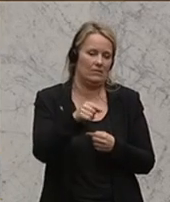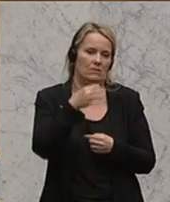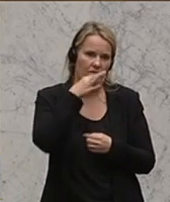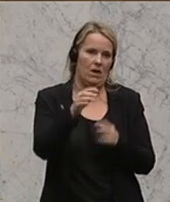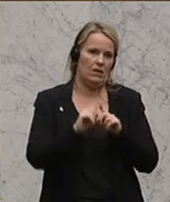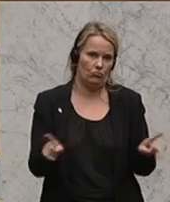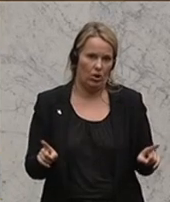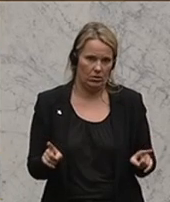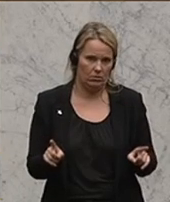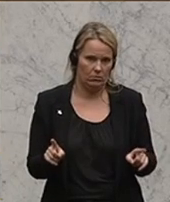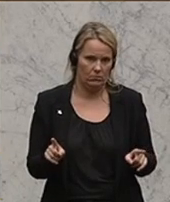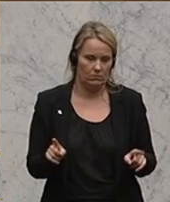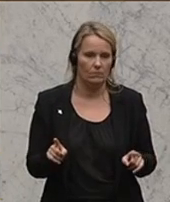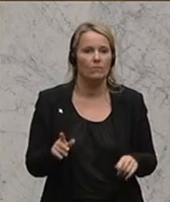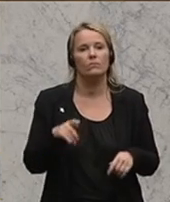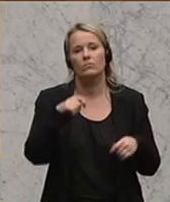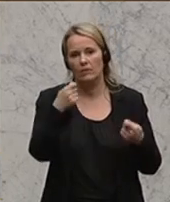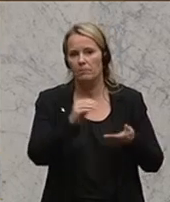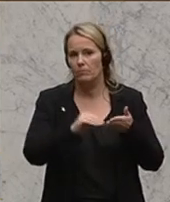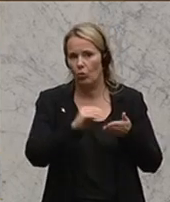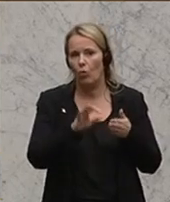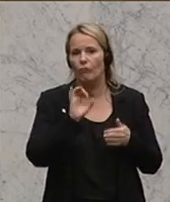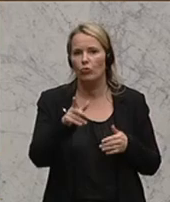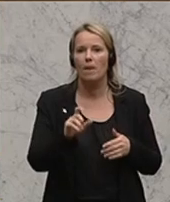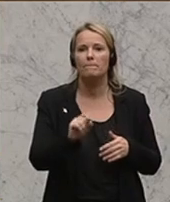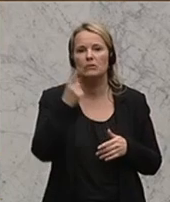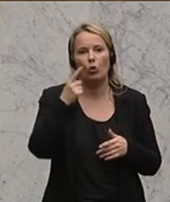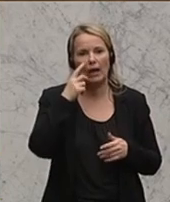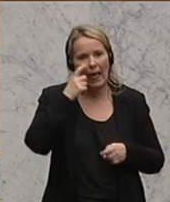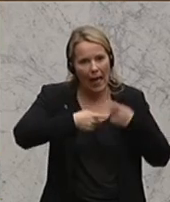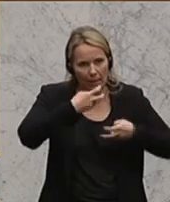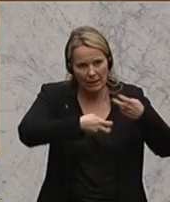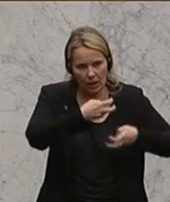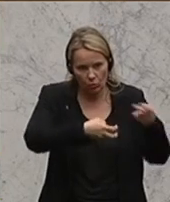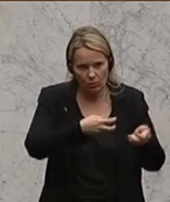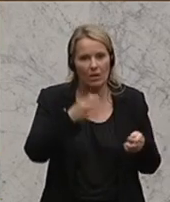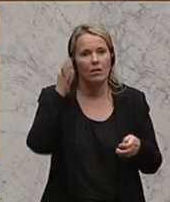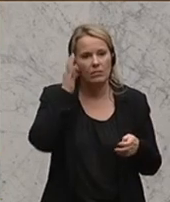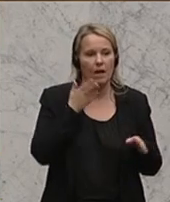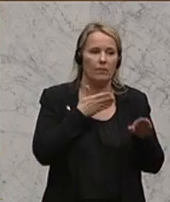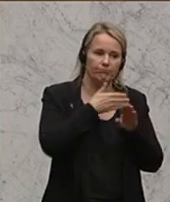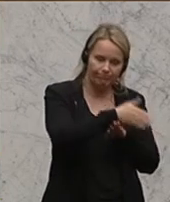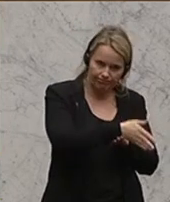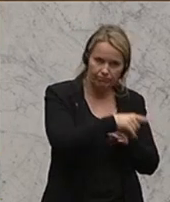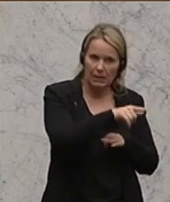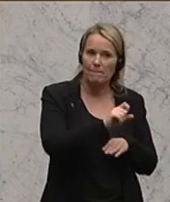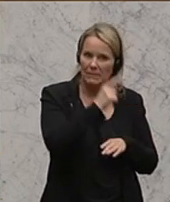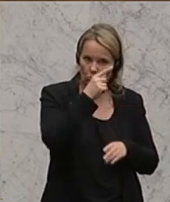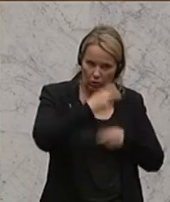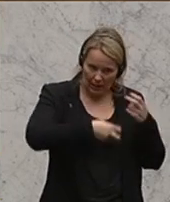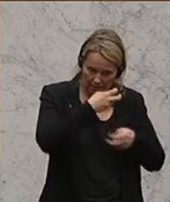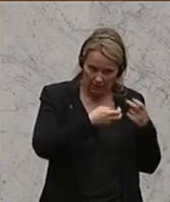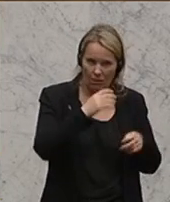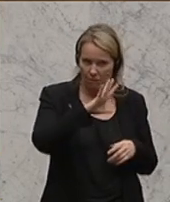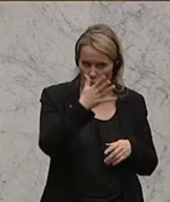Frage. Es gibt dieses Büro für besondere Ermittlungen. Die Dame wendet sich an das Büro und bekommt dann, also